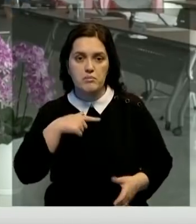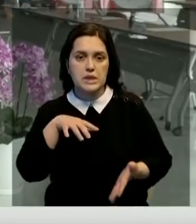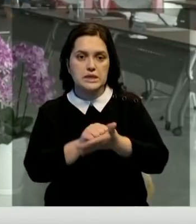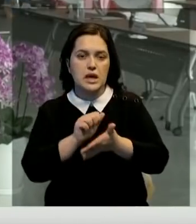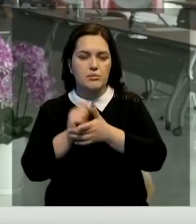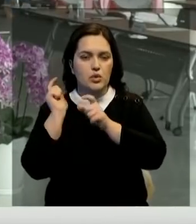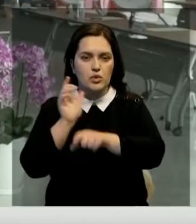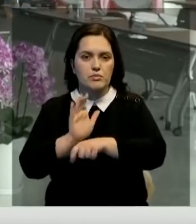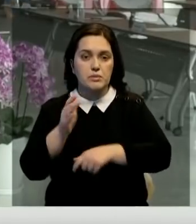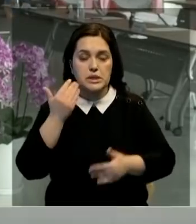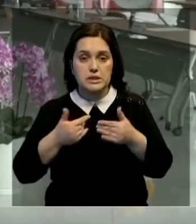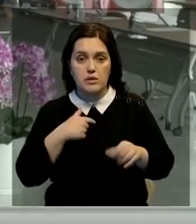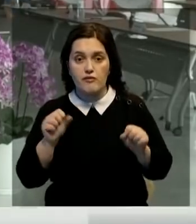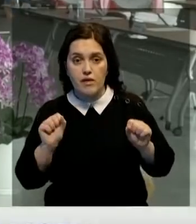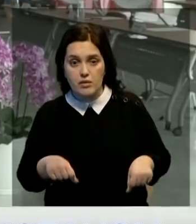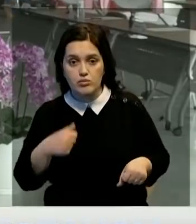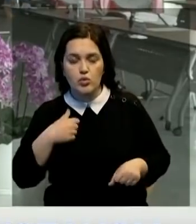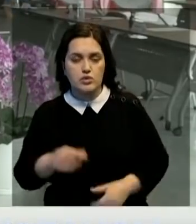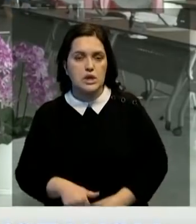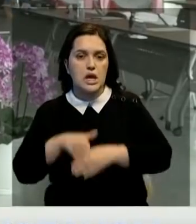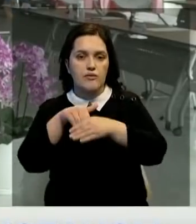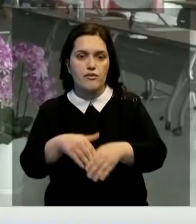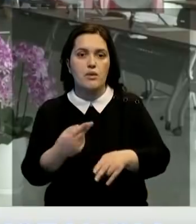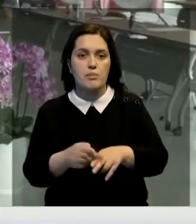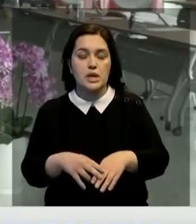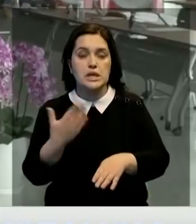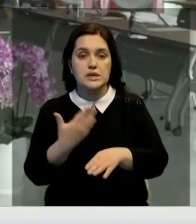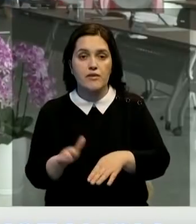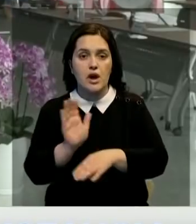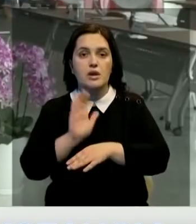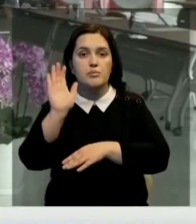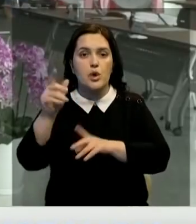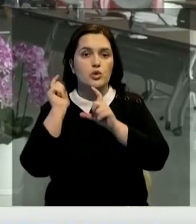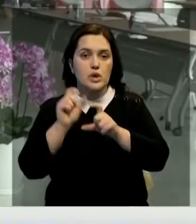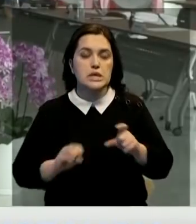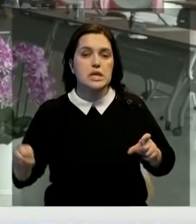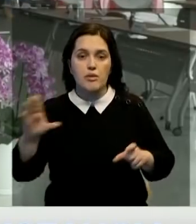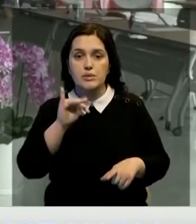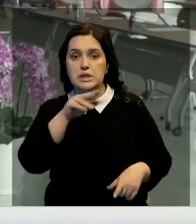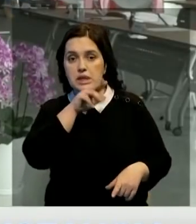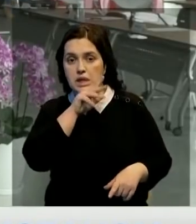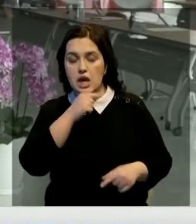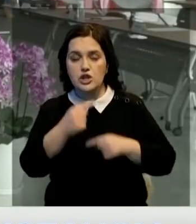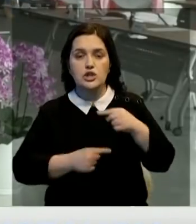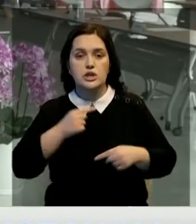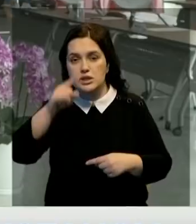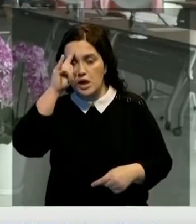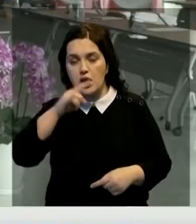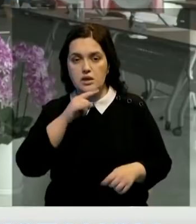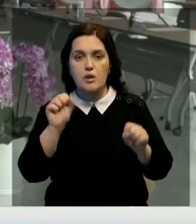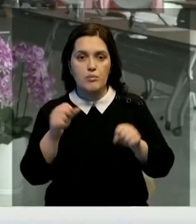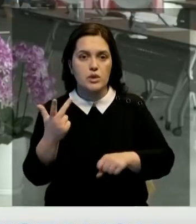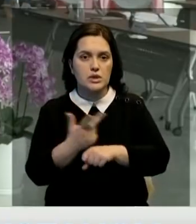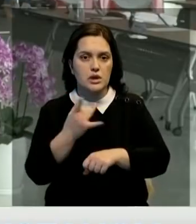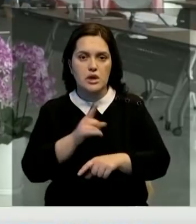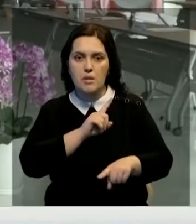Если представится возможность, хотели бы инвестировать в эту сферу. Ведь отправлять грузы в Европу и скорее через территорию Казахстана можно в три